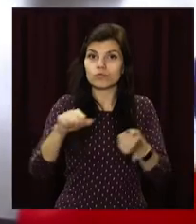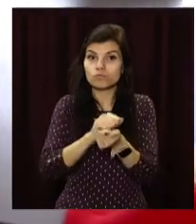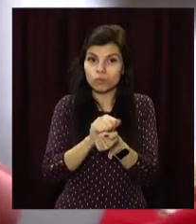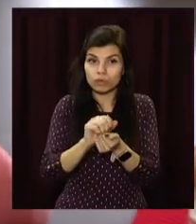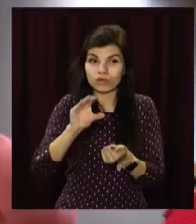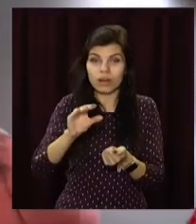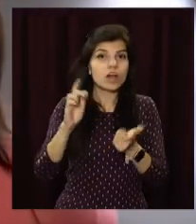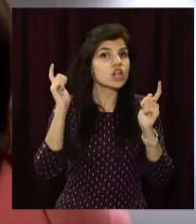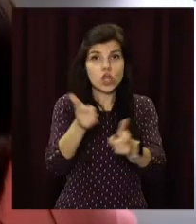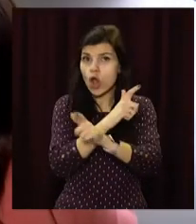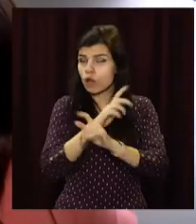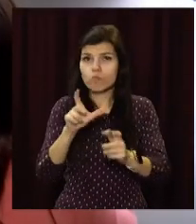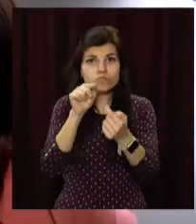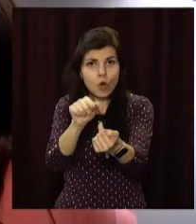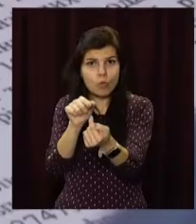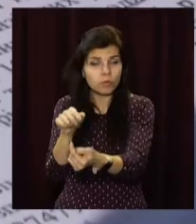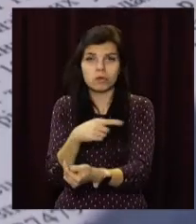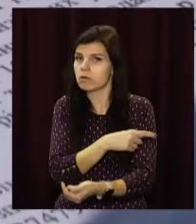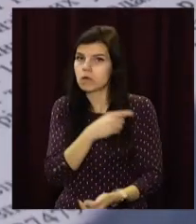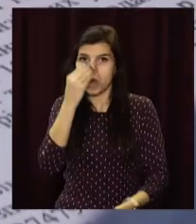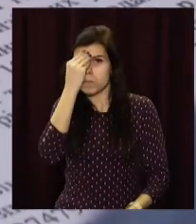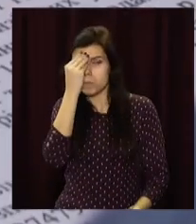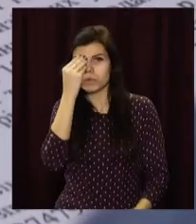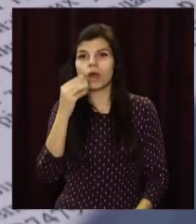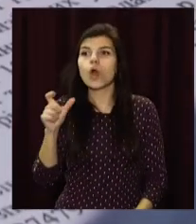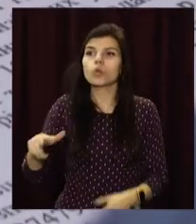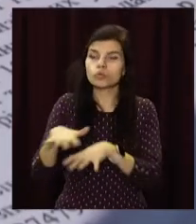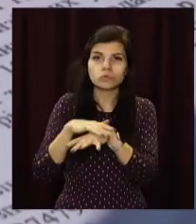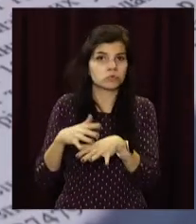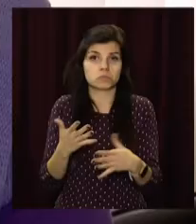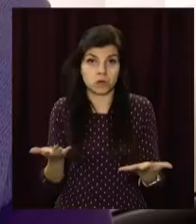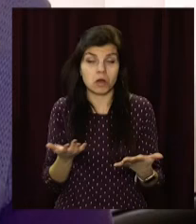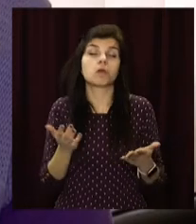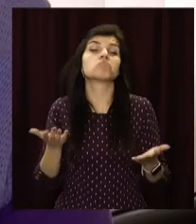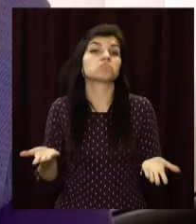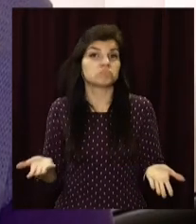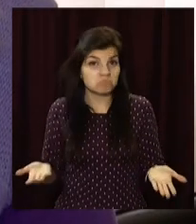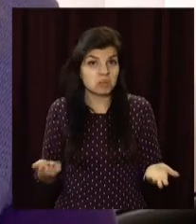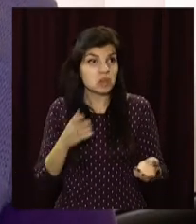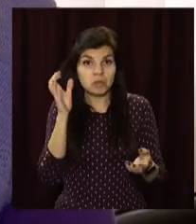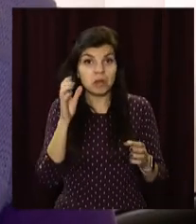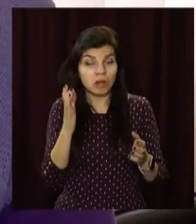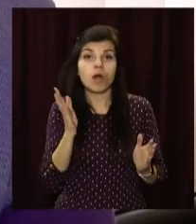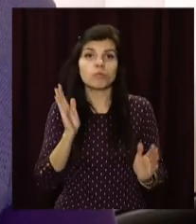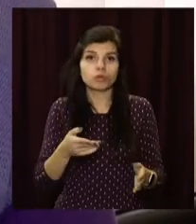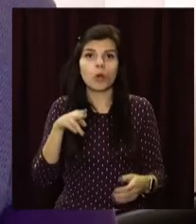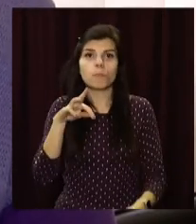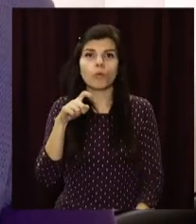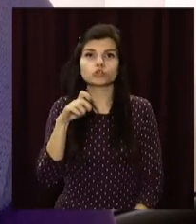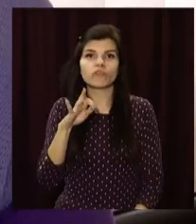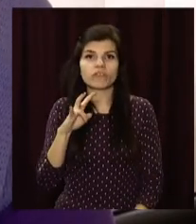непогодження, не врахували думку територіальної громади. Буде проводитись позовна робота